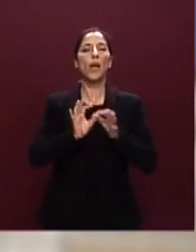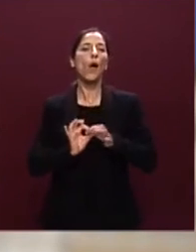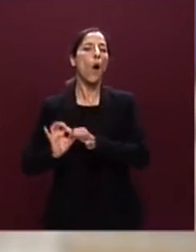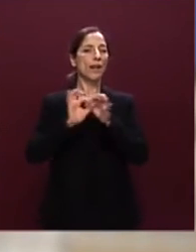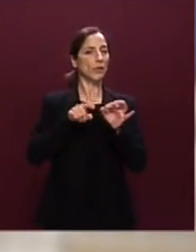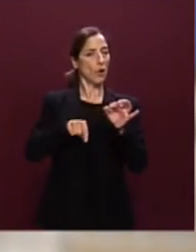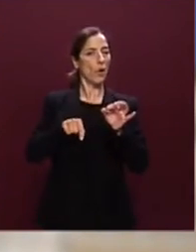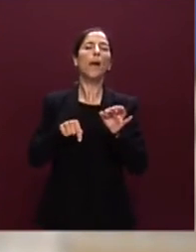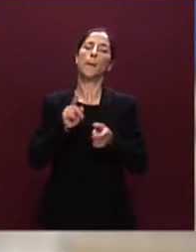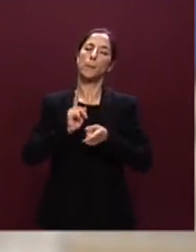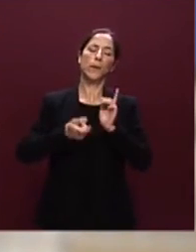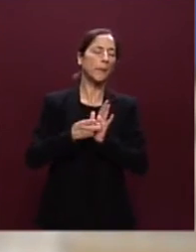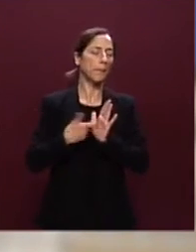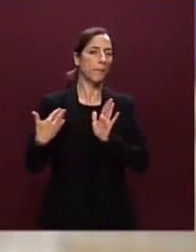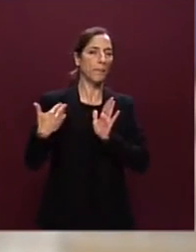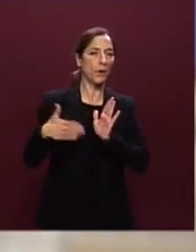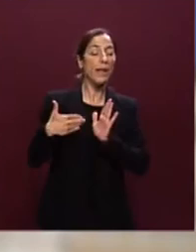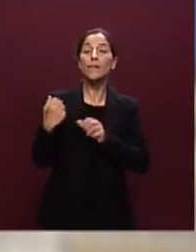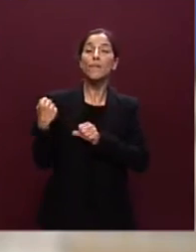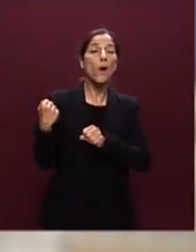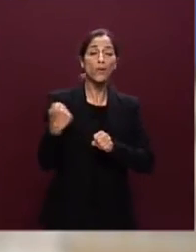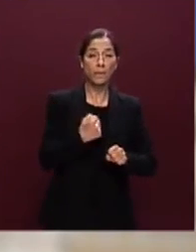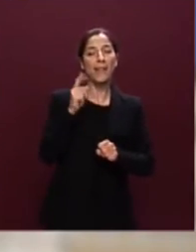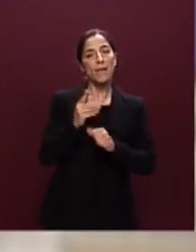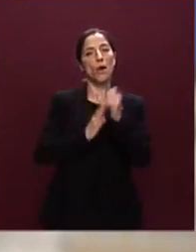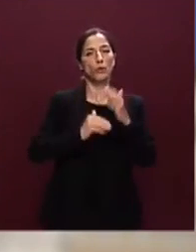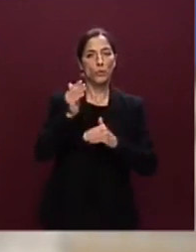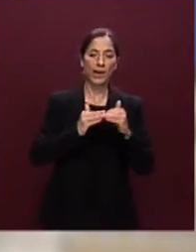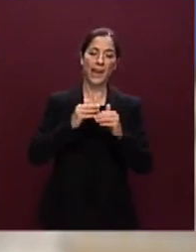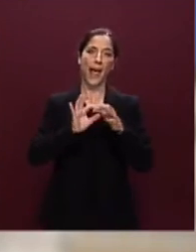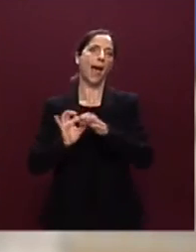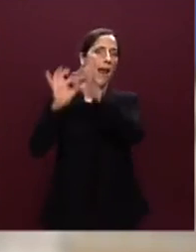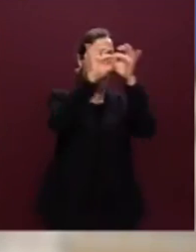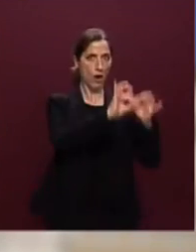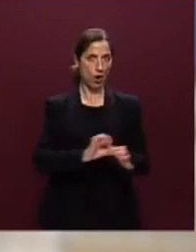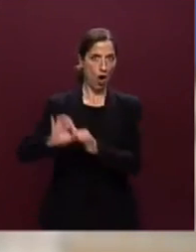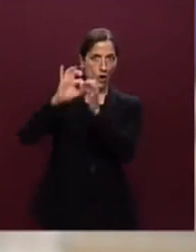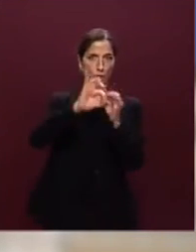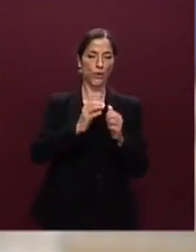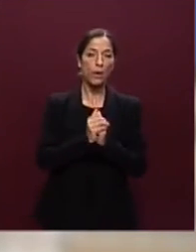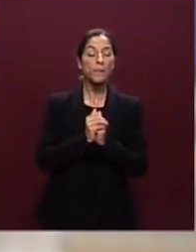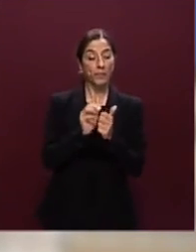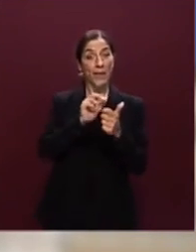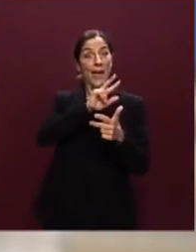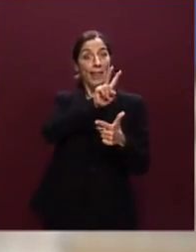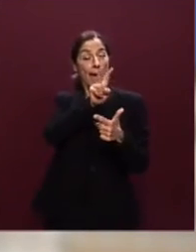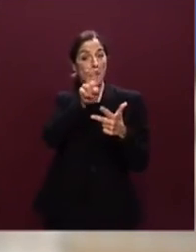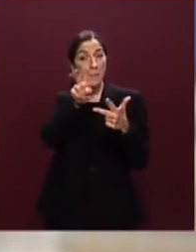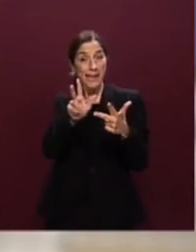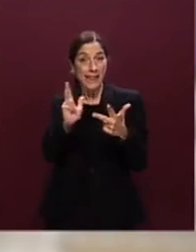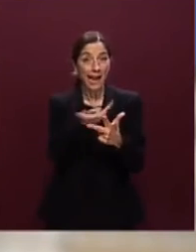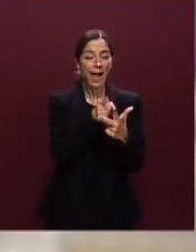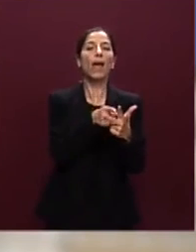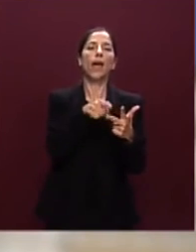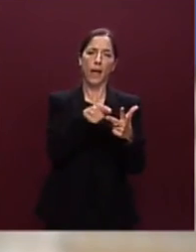decisivo e fondamentale sul quale costruire questo elemento di raccordo su questi temi e su questo percorso il